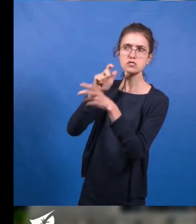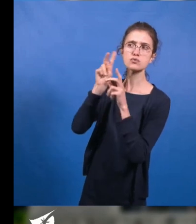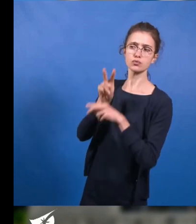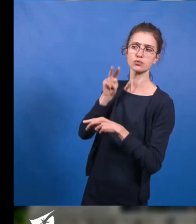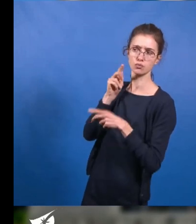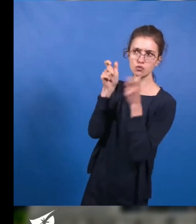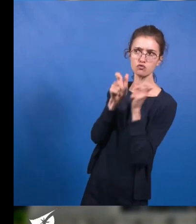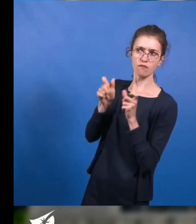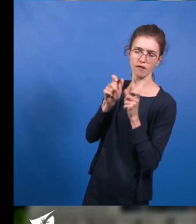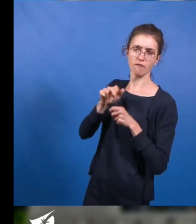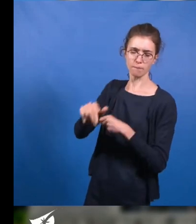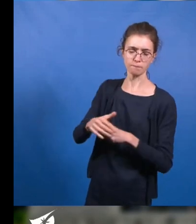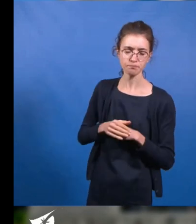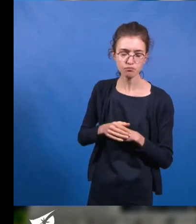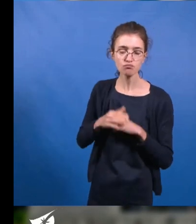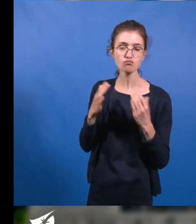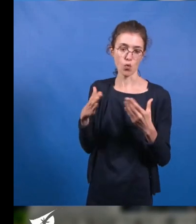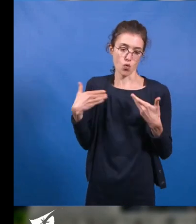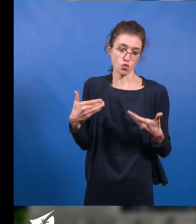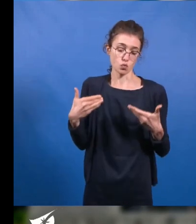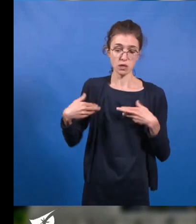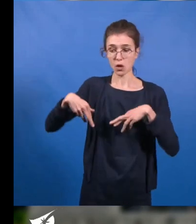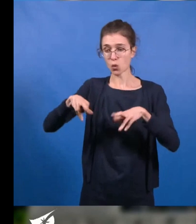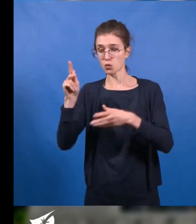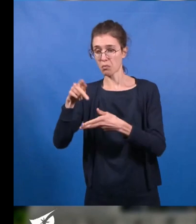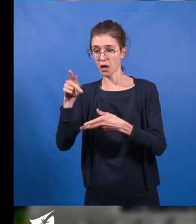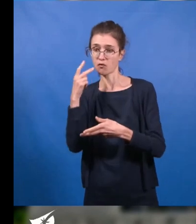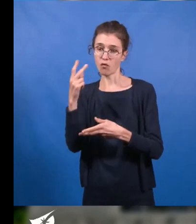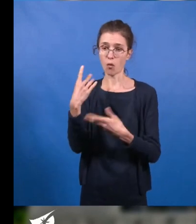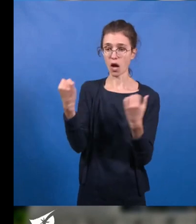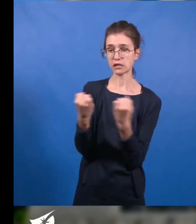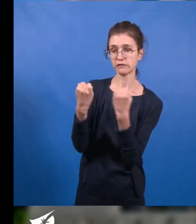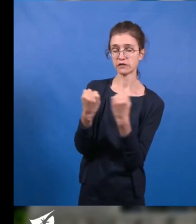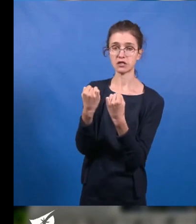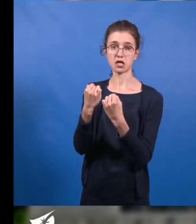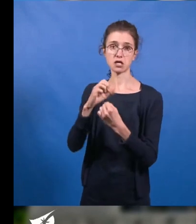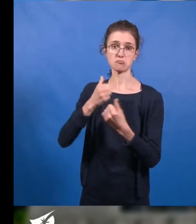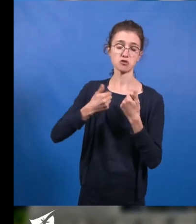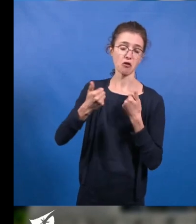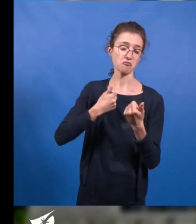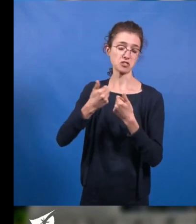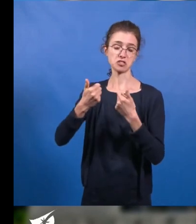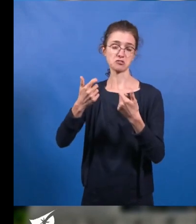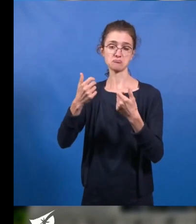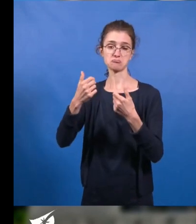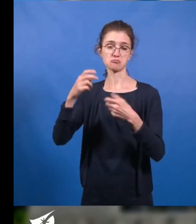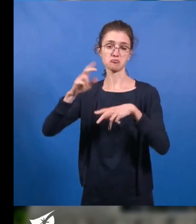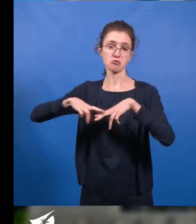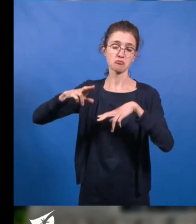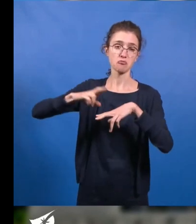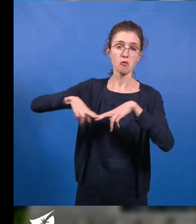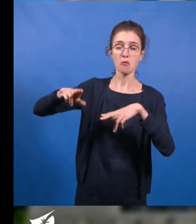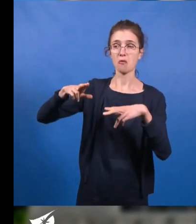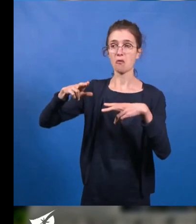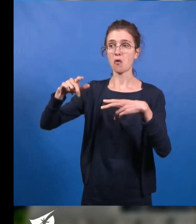présente un ruban quasi ininterrompu de zones d'activité commerciales, tertiaires, industrielles et logistiques. Quelques zones